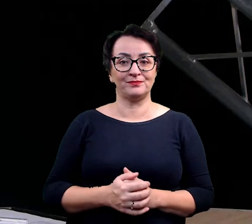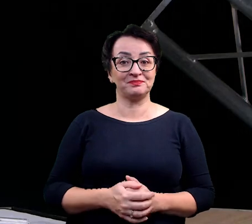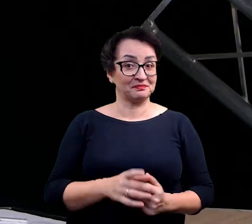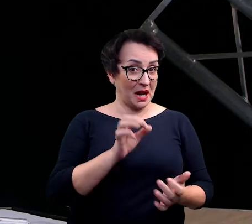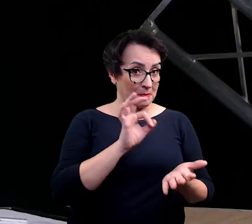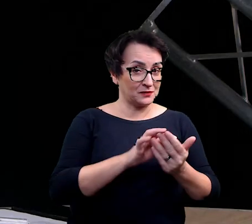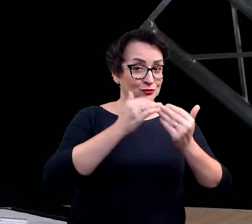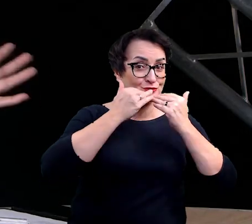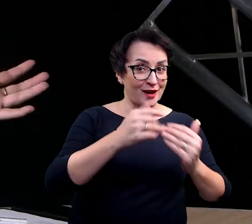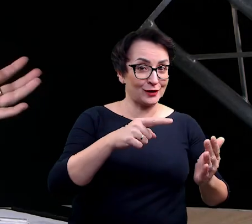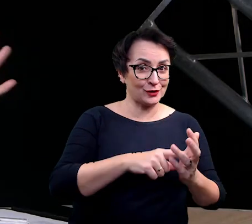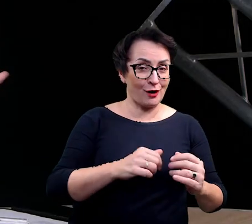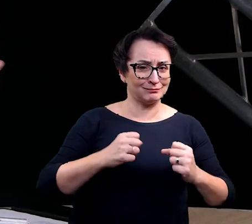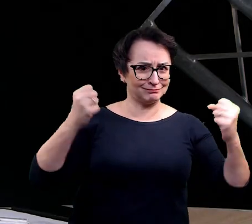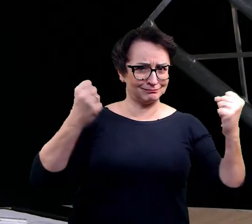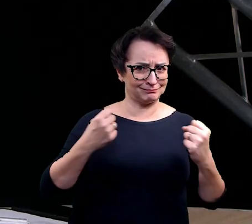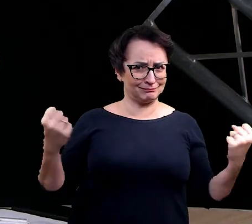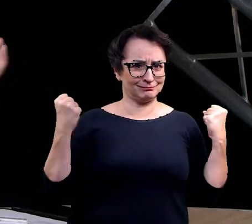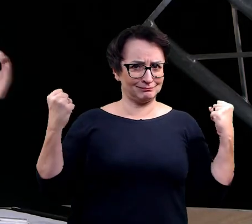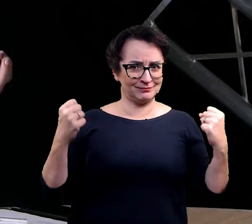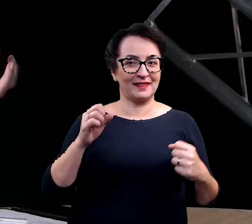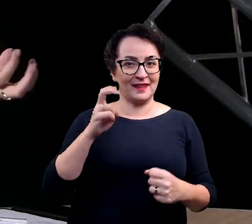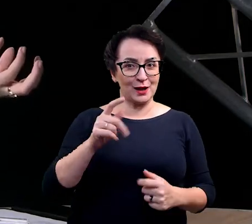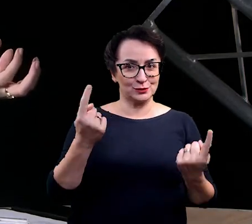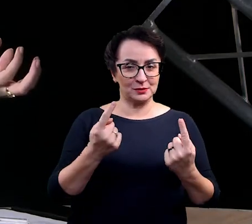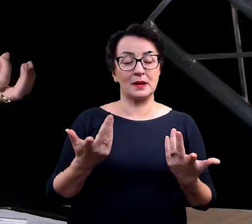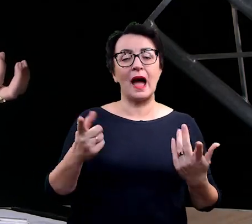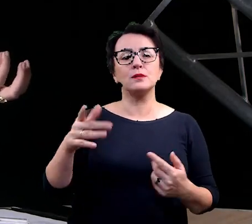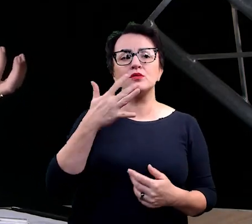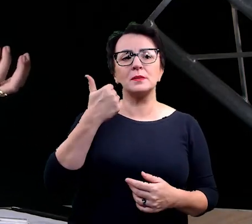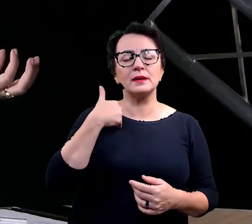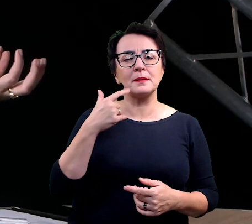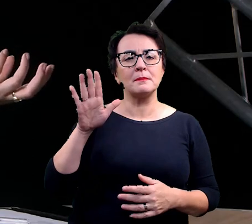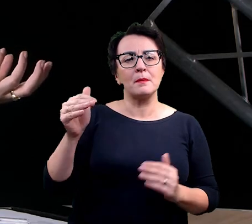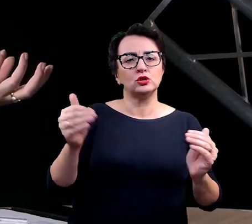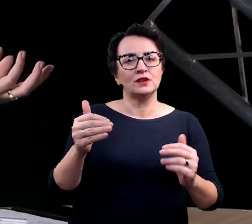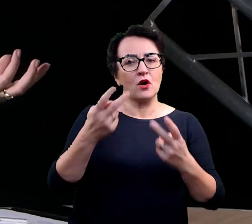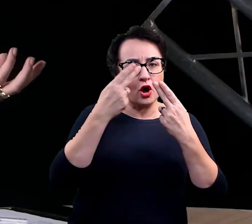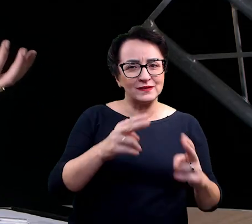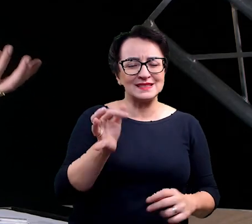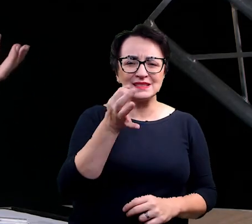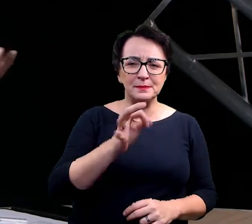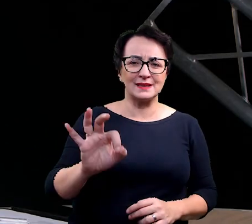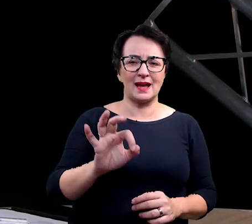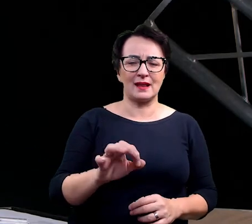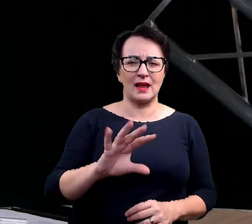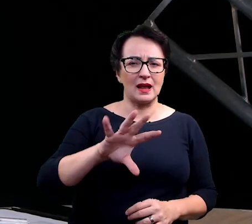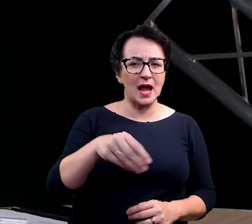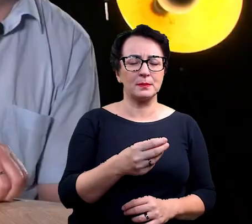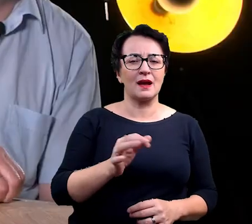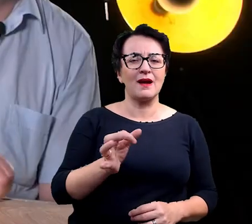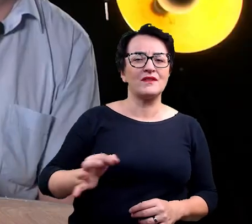wspominałeś też o tym, że masz możliwość odwiedzania pewnej specyficznej wyspy, na której znajduje się ta paproć. Nie,